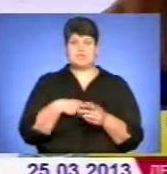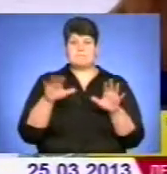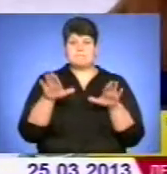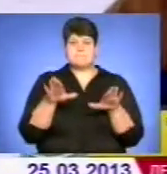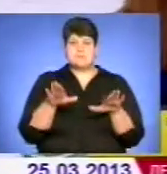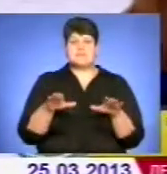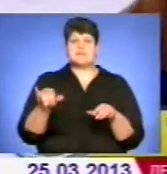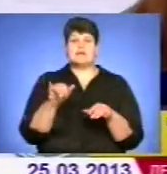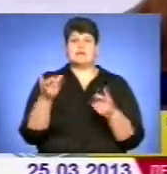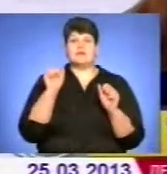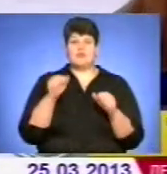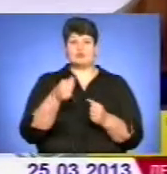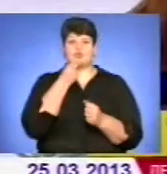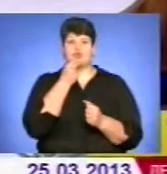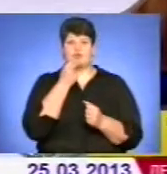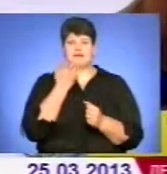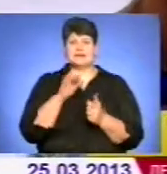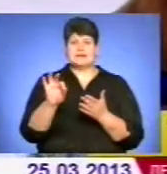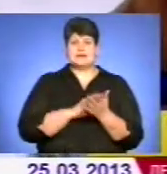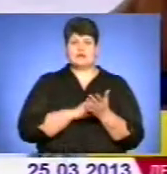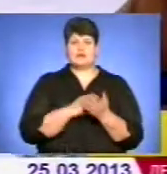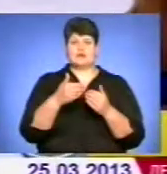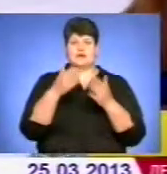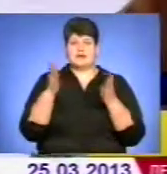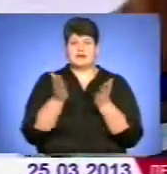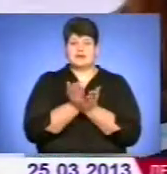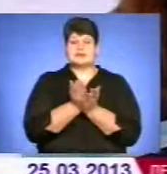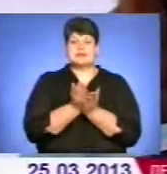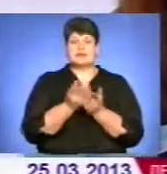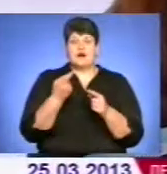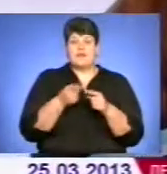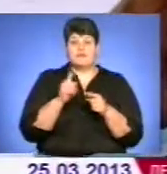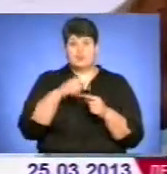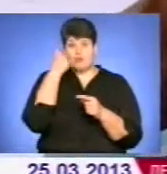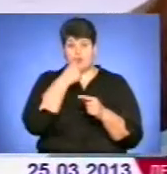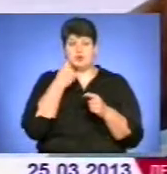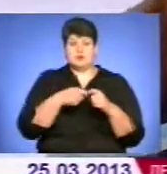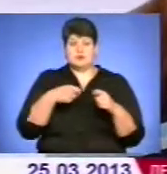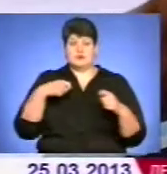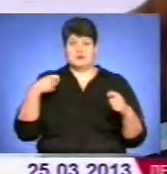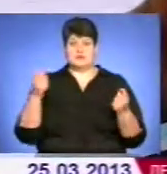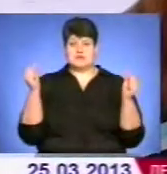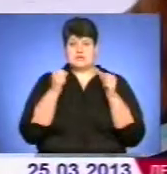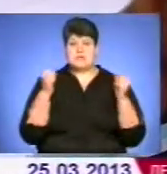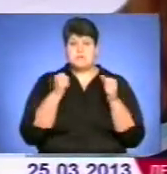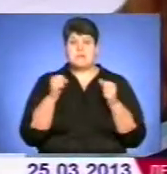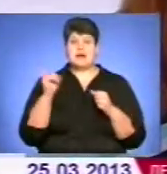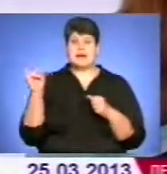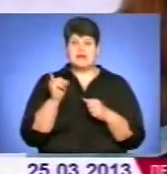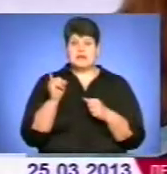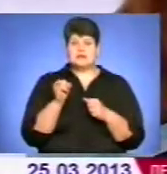де вони можуть прохарчуватися і зразу гніздитися. Це цього року така сувора зима затягнулася. Вже, яка,